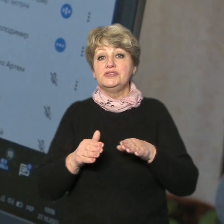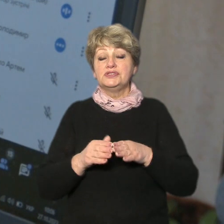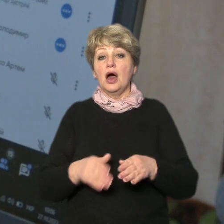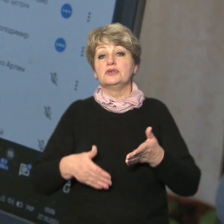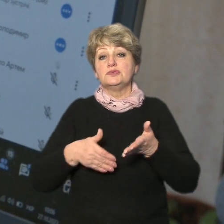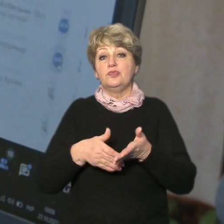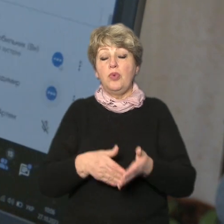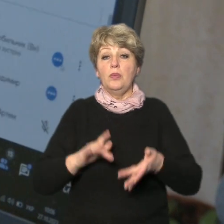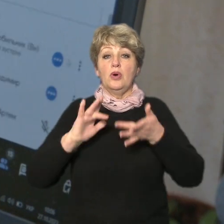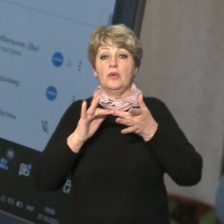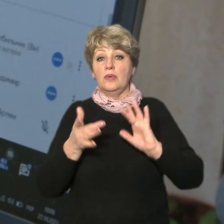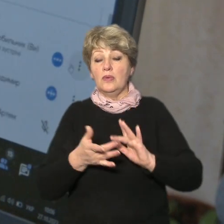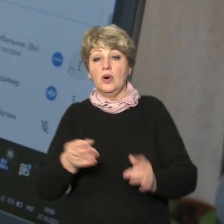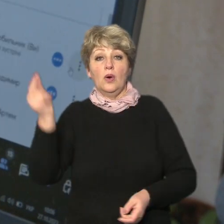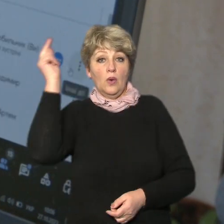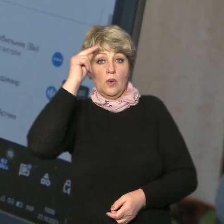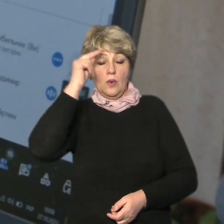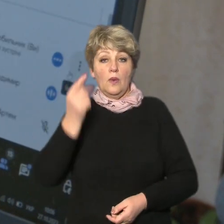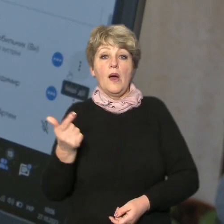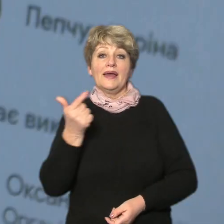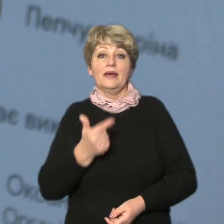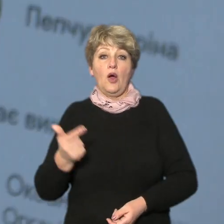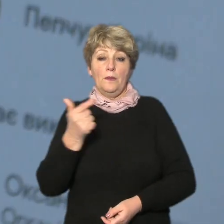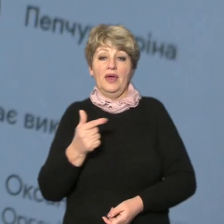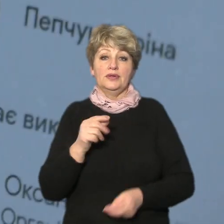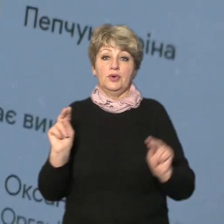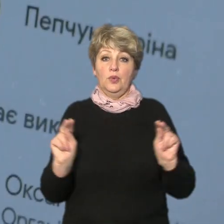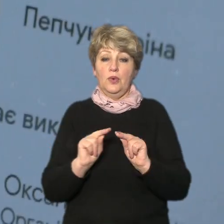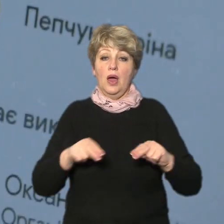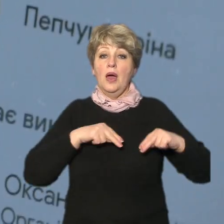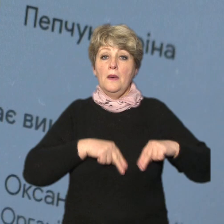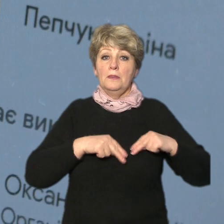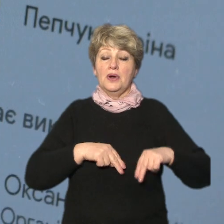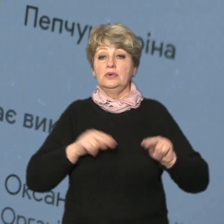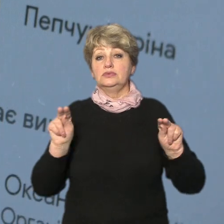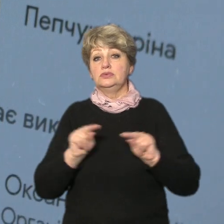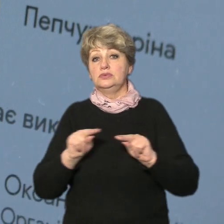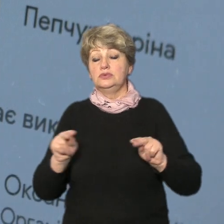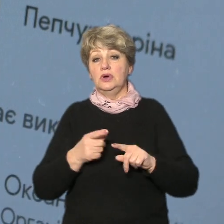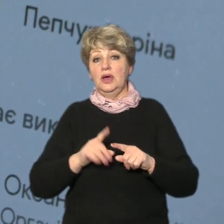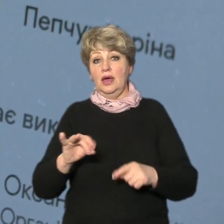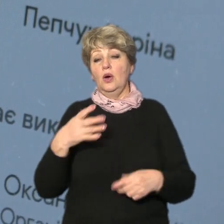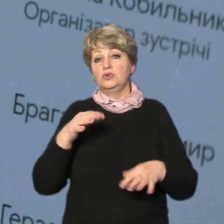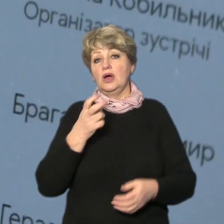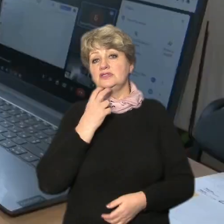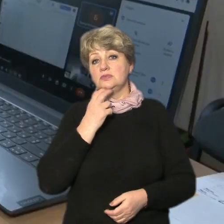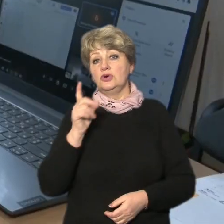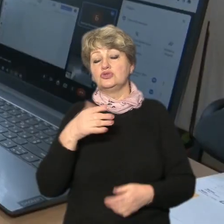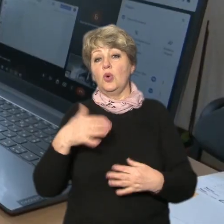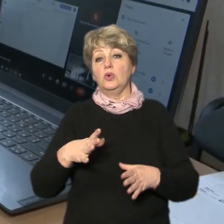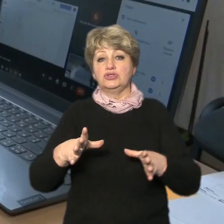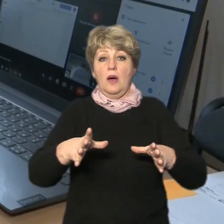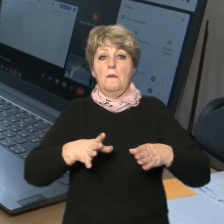екрану та інтернету вивчають геометрію учні Оксани кобильник працює педагог в учительській і жартує що вже зрослася з ноутбуком